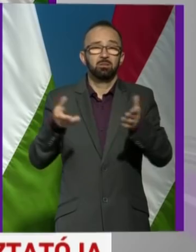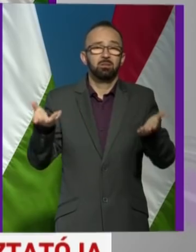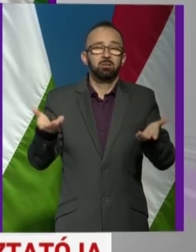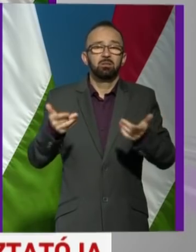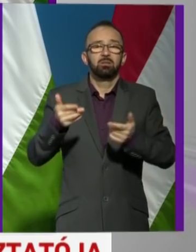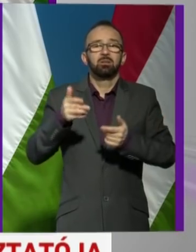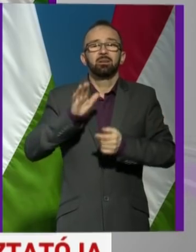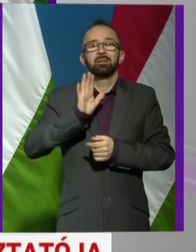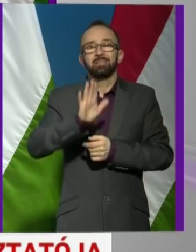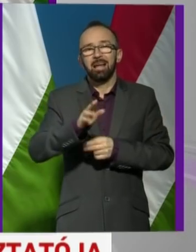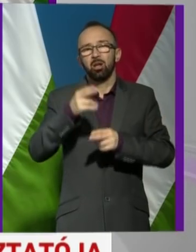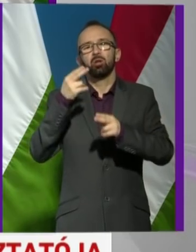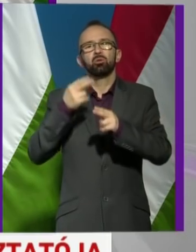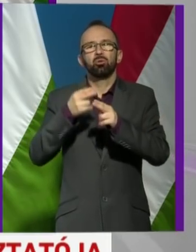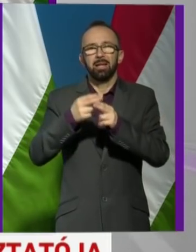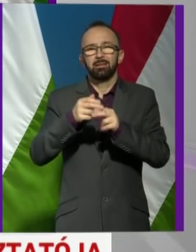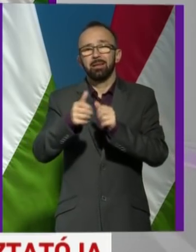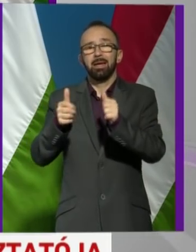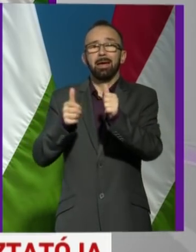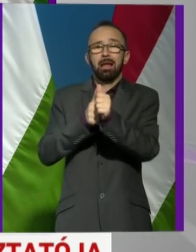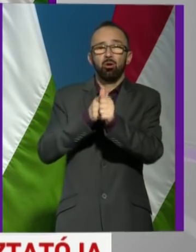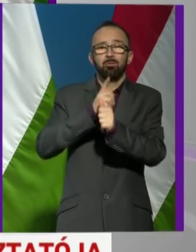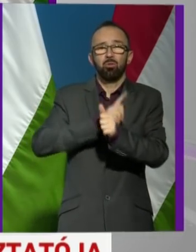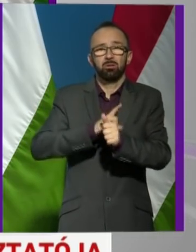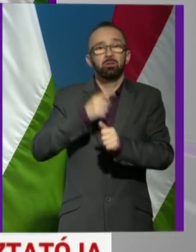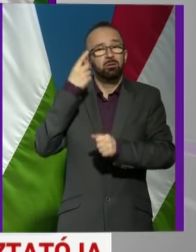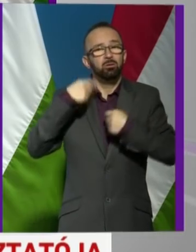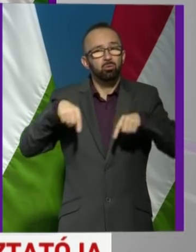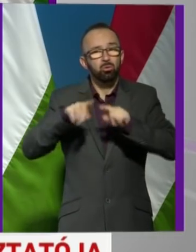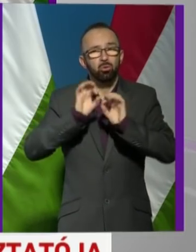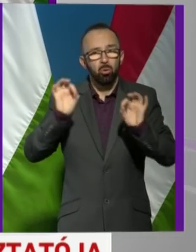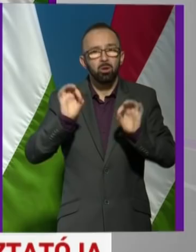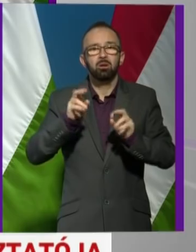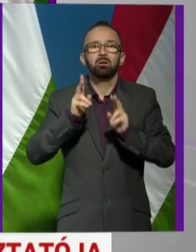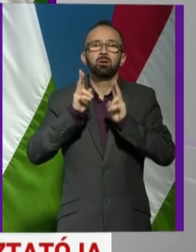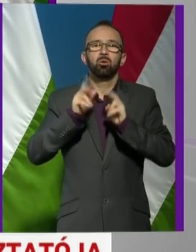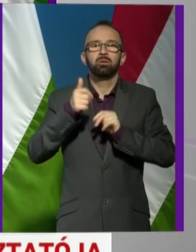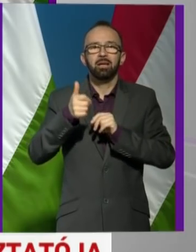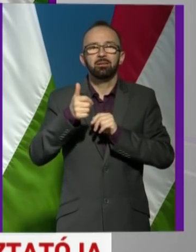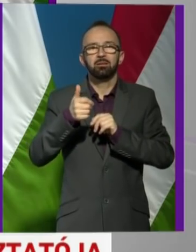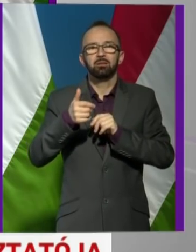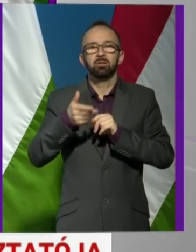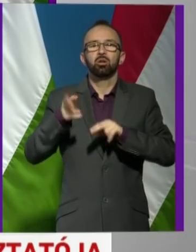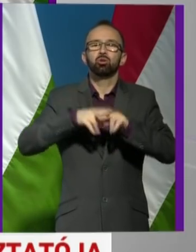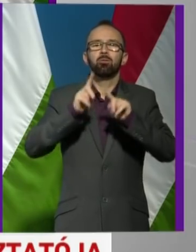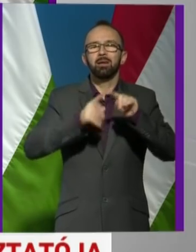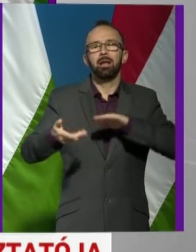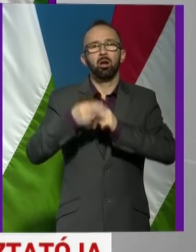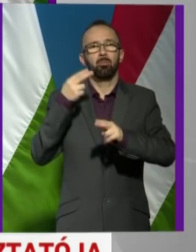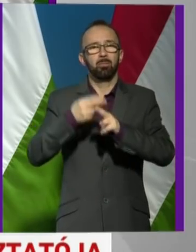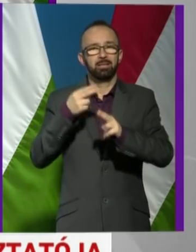nála tünetileg előbb jelentkezett, hiszen tudjuk, hogy egy többféle